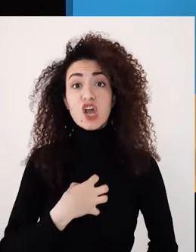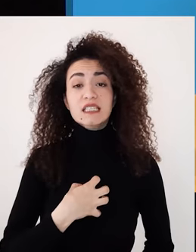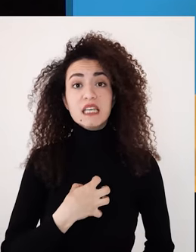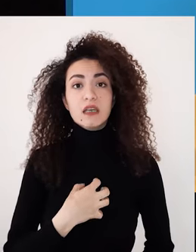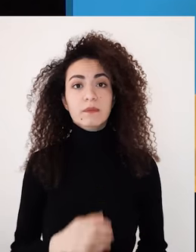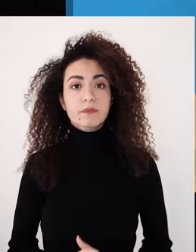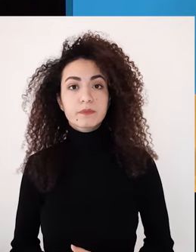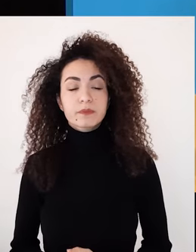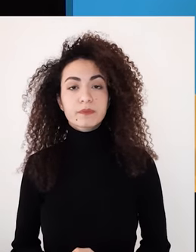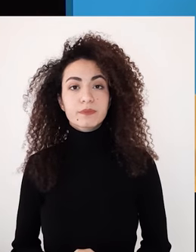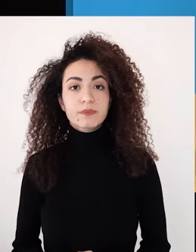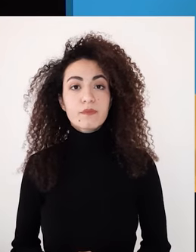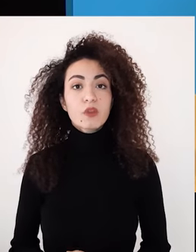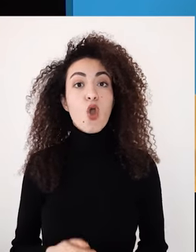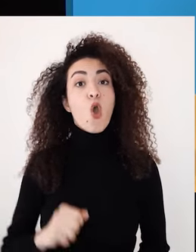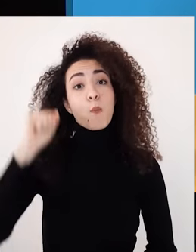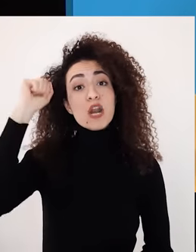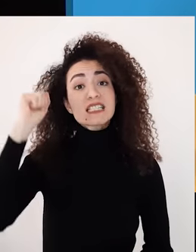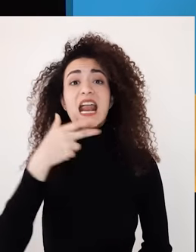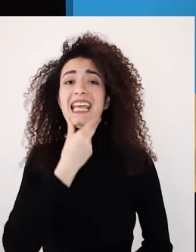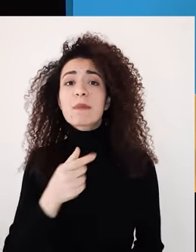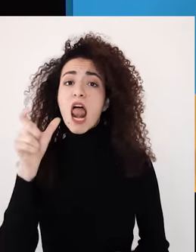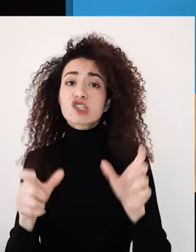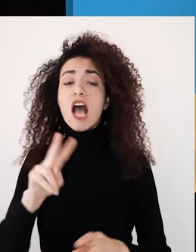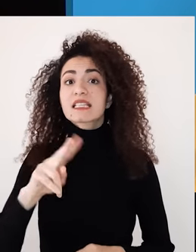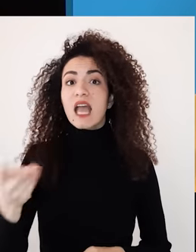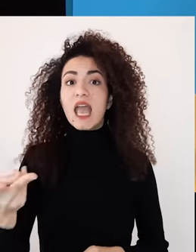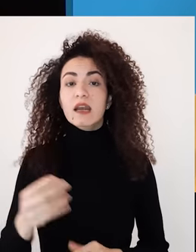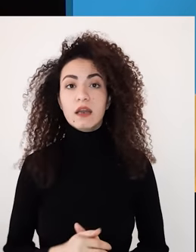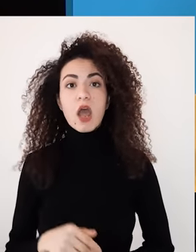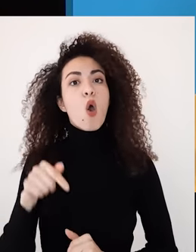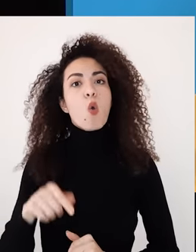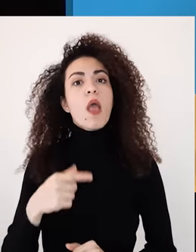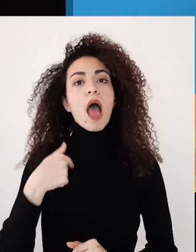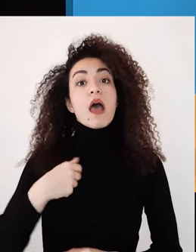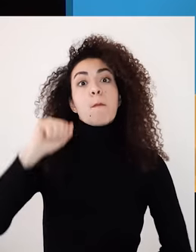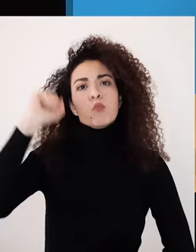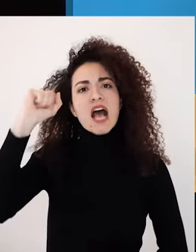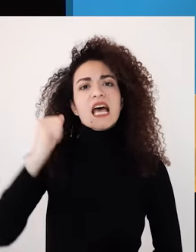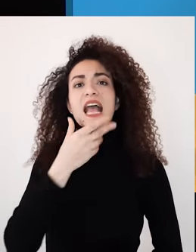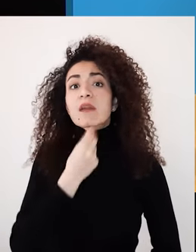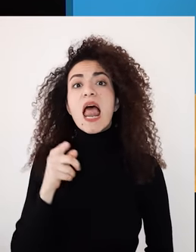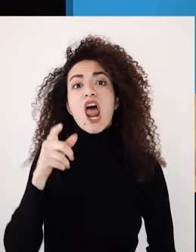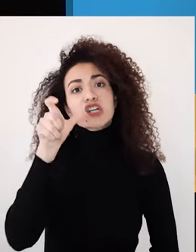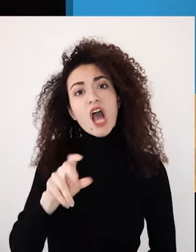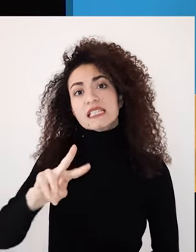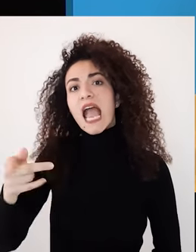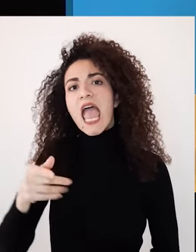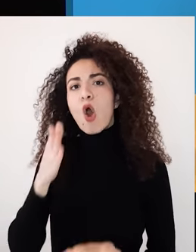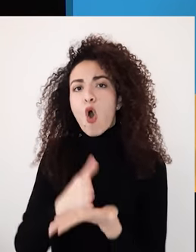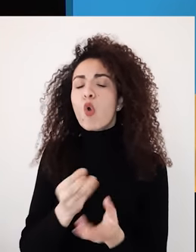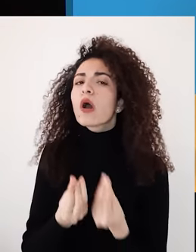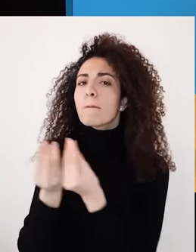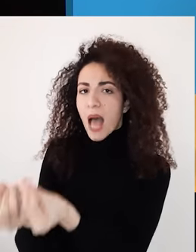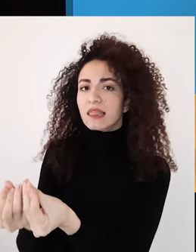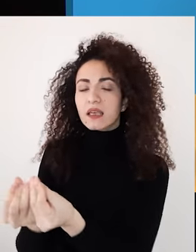حاجة شخصية المناصرة للآخرين العمل على المطالبة بحقوق شخص آخر المناصرة اللي تستهدف